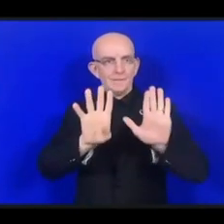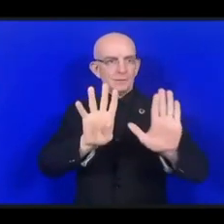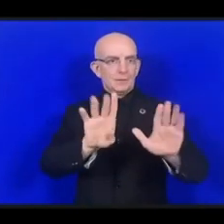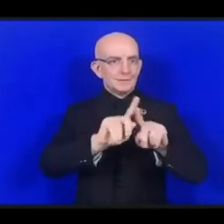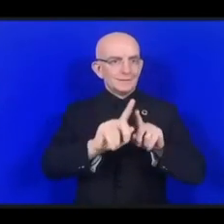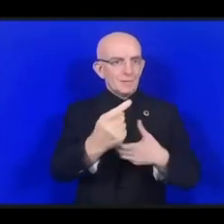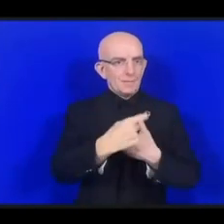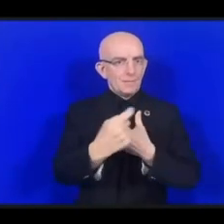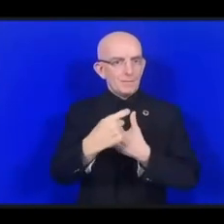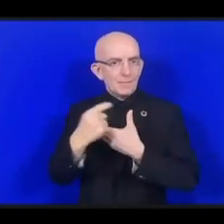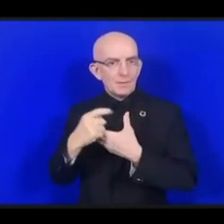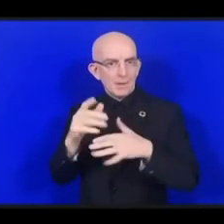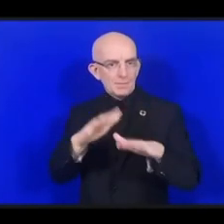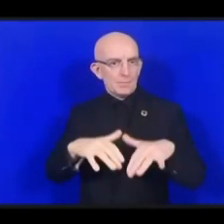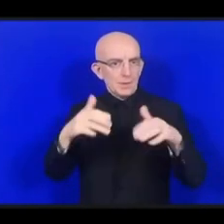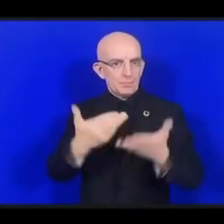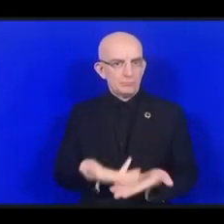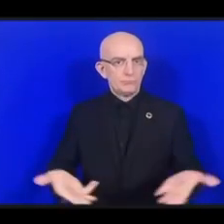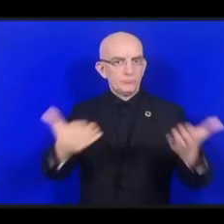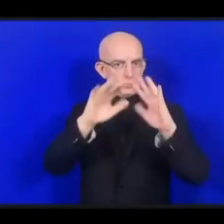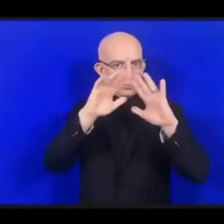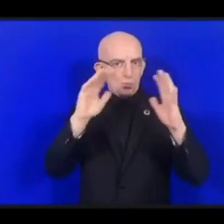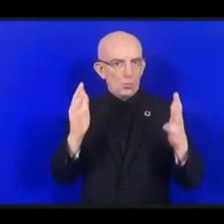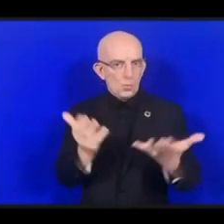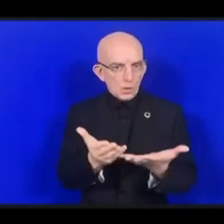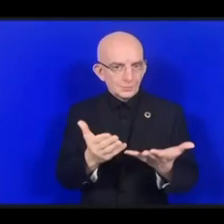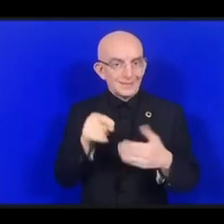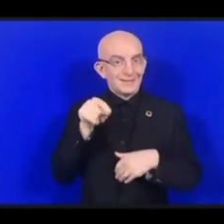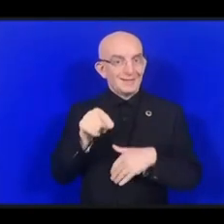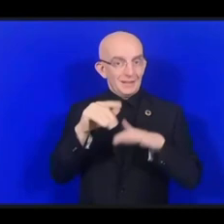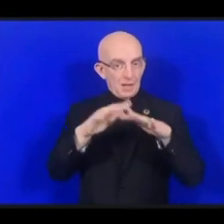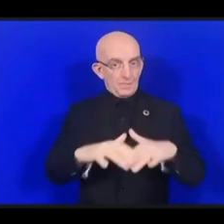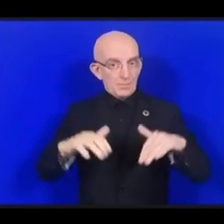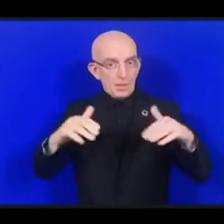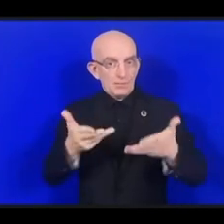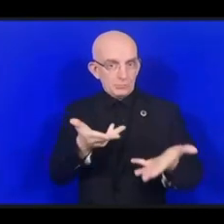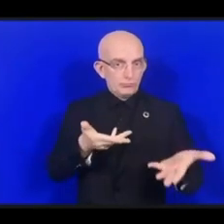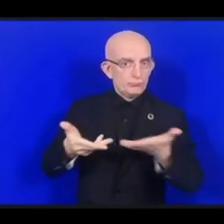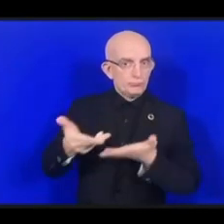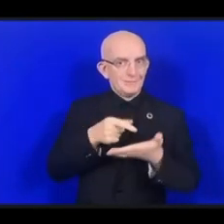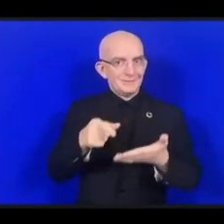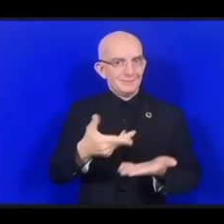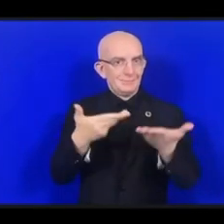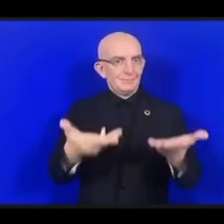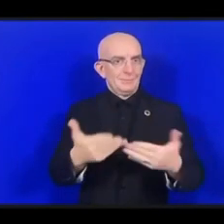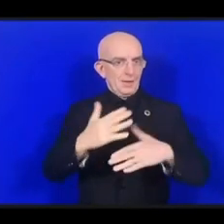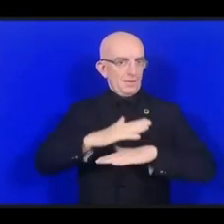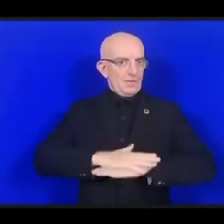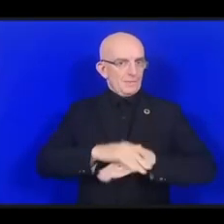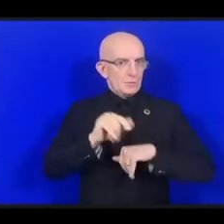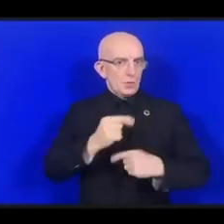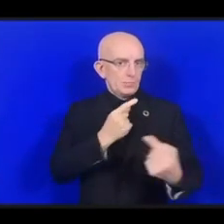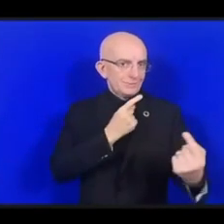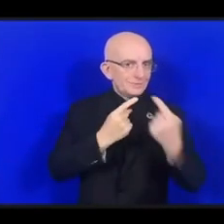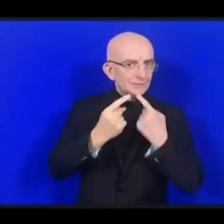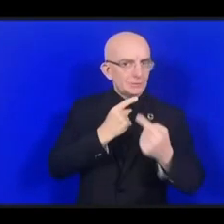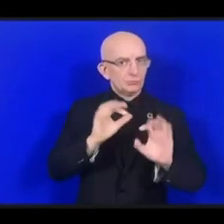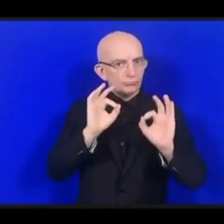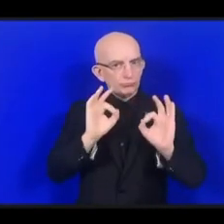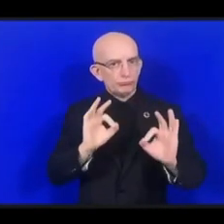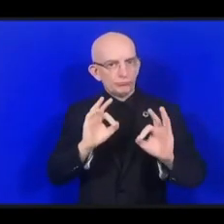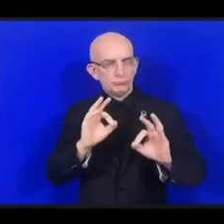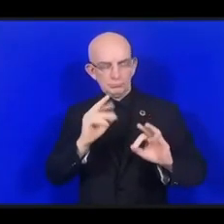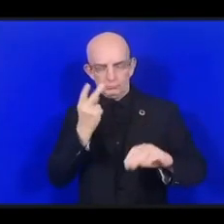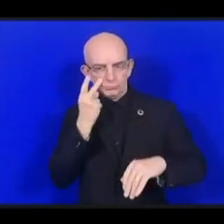честной оценки роли, которые должны сыграть парламенты в формировании большего доверия к интернету,